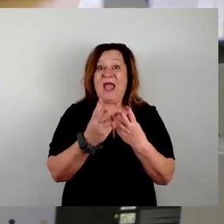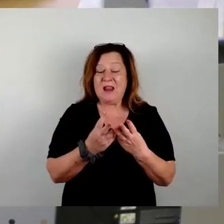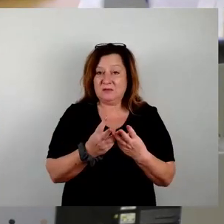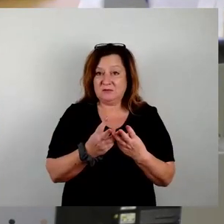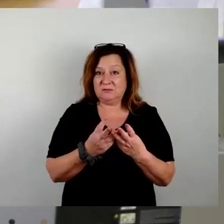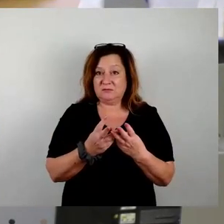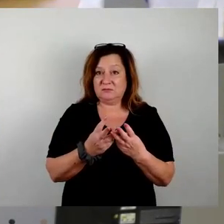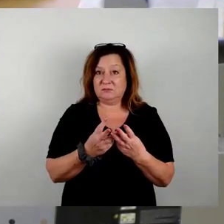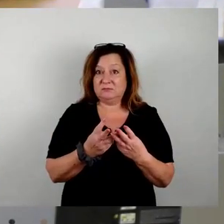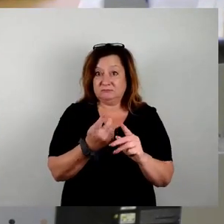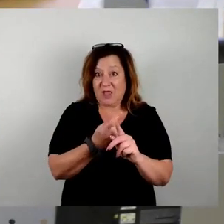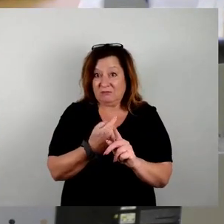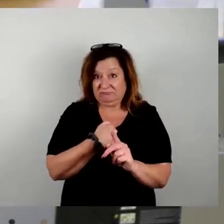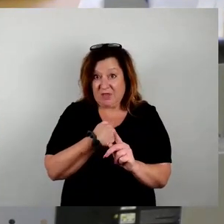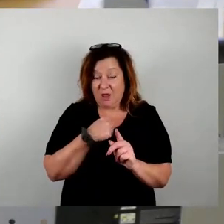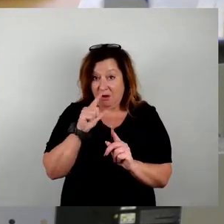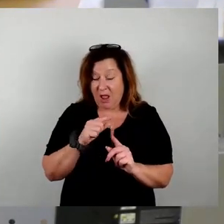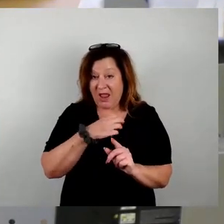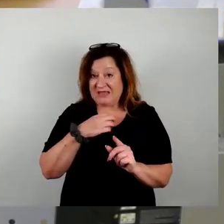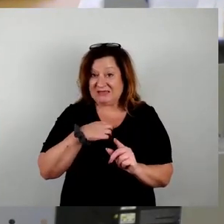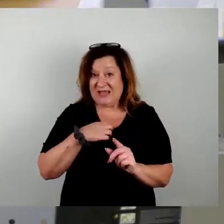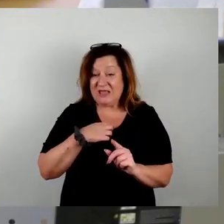kleines Dresden, Platz 5 in der ganzen Welt.